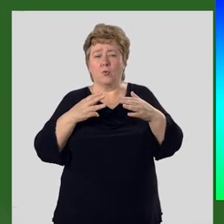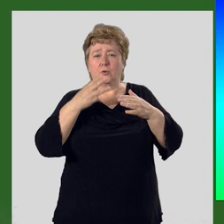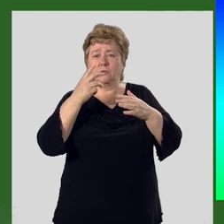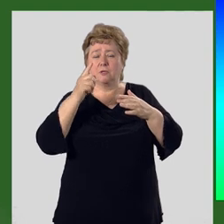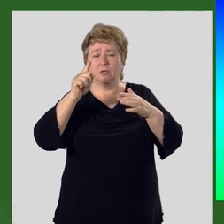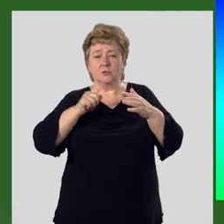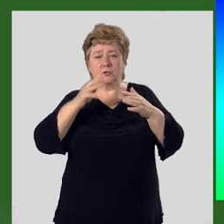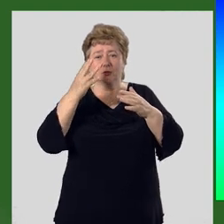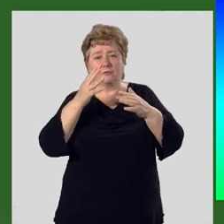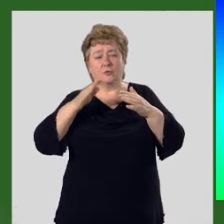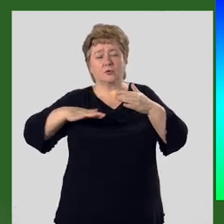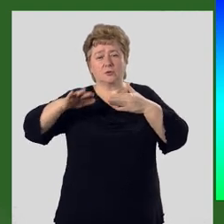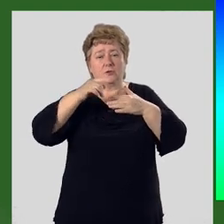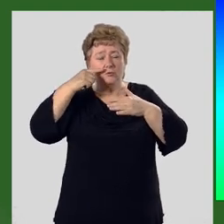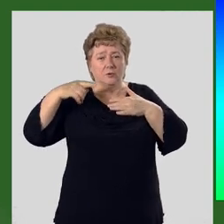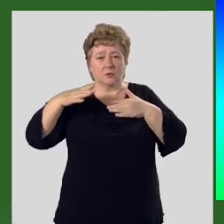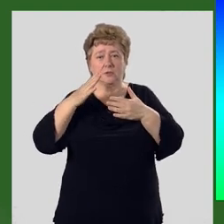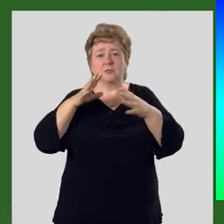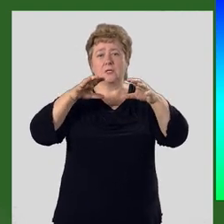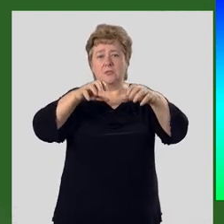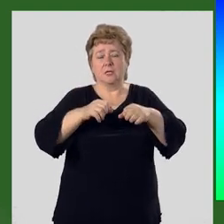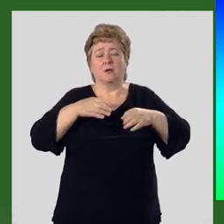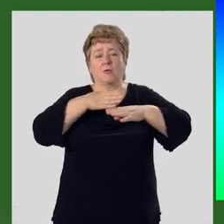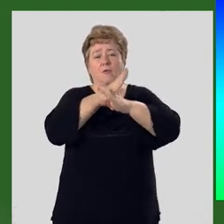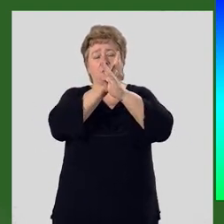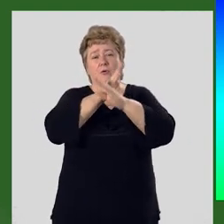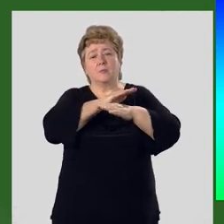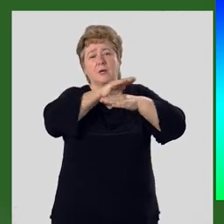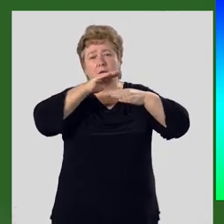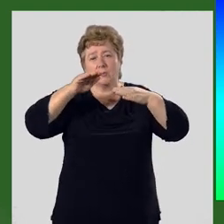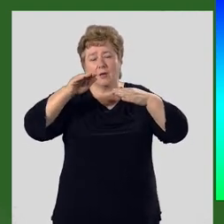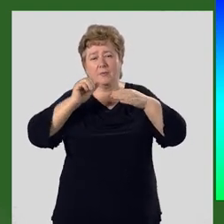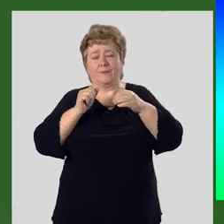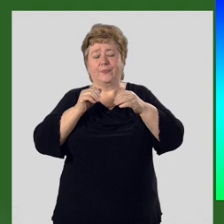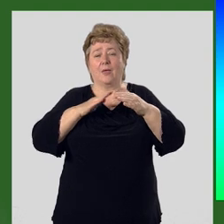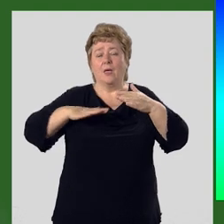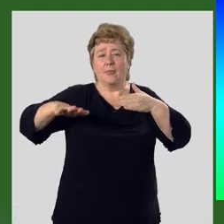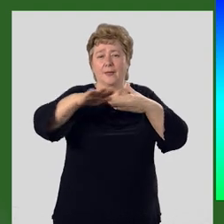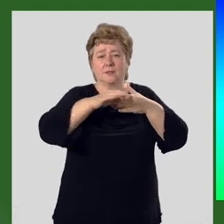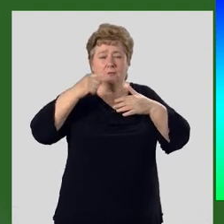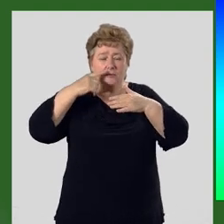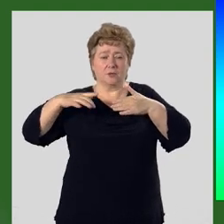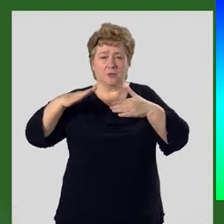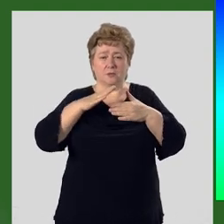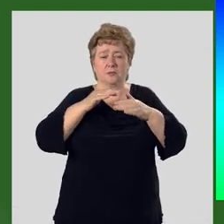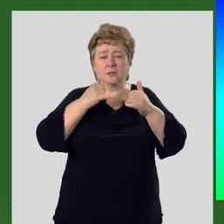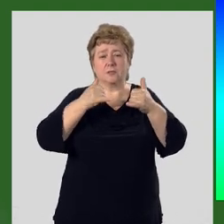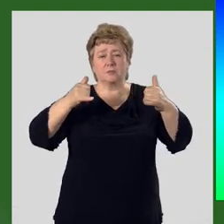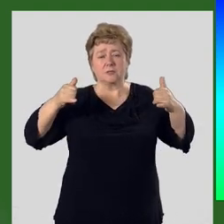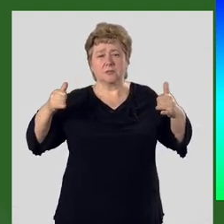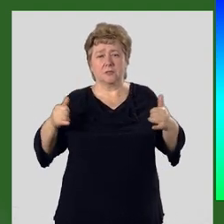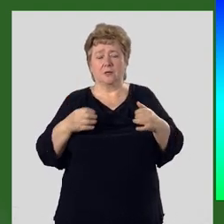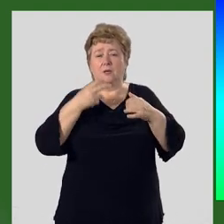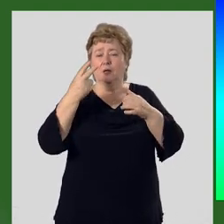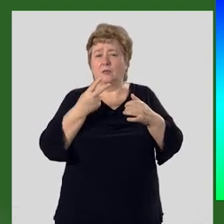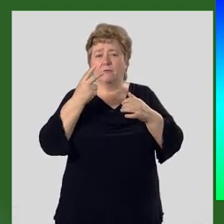четвертых территории Кыргызстана заняты горными хребтами. На территории Кыргызстана распространены